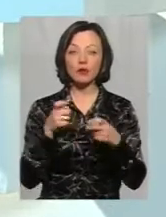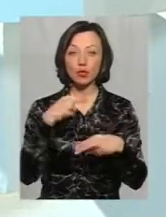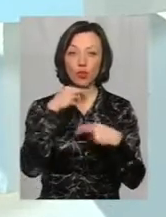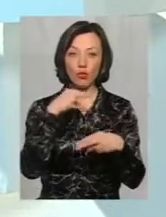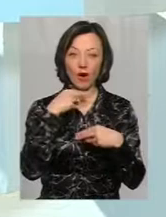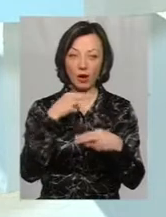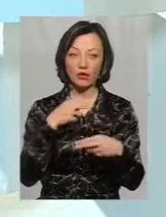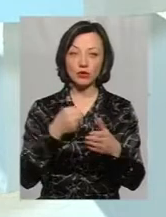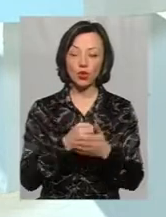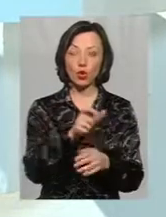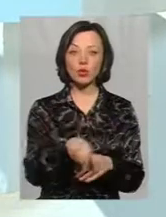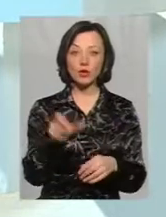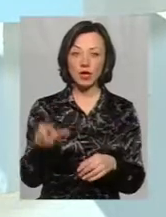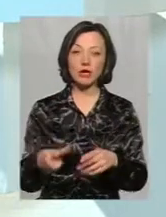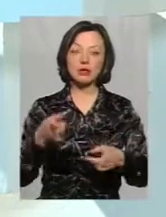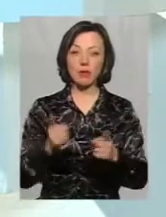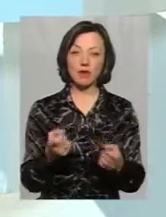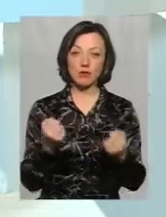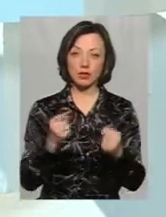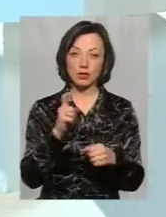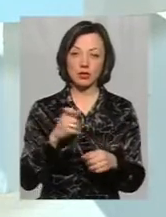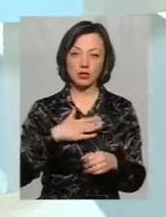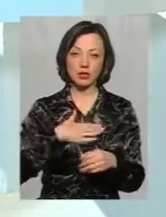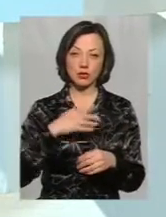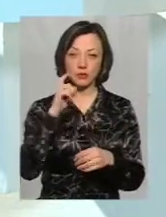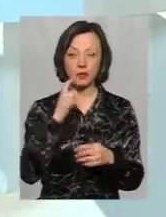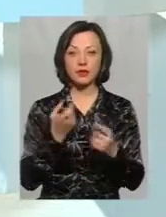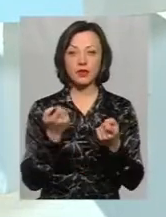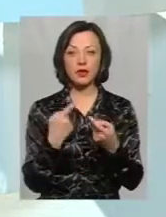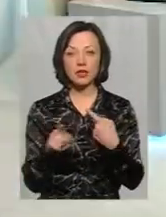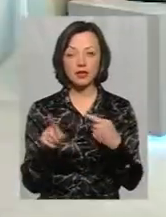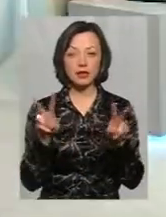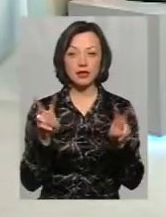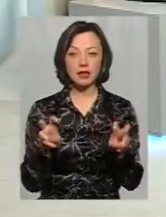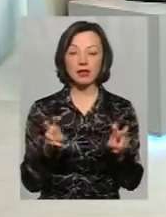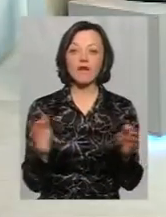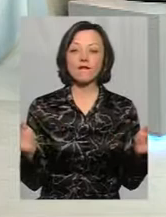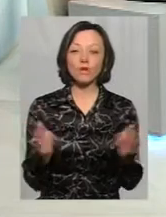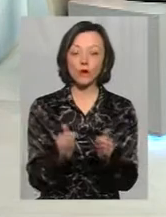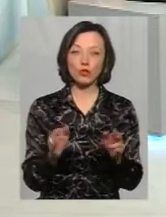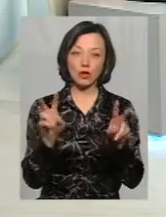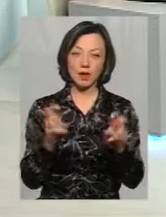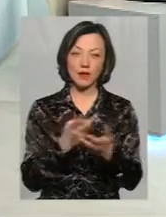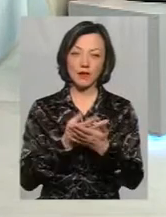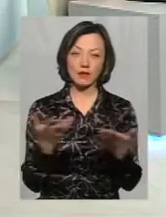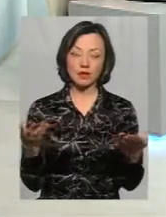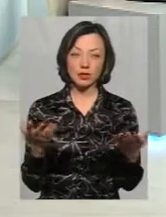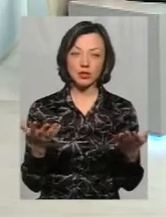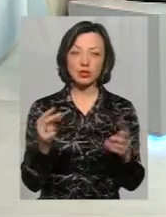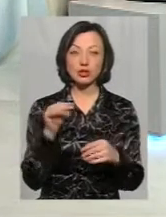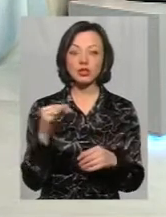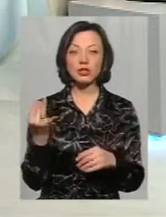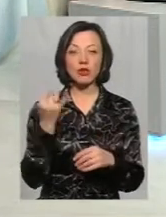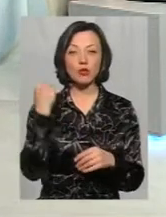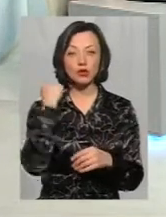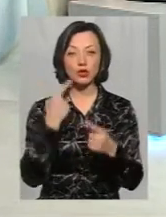увагу до тих людей, які справді боролися за нас. Так, розуміємо. зовсім інше. Ми сьогодні вущу тему освітлюємо. І чи цікаво вам